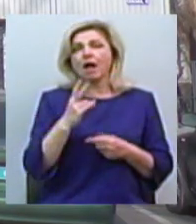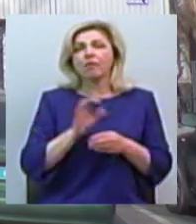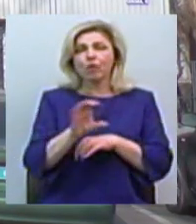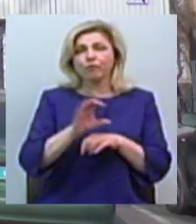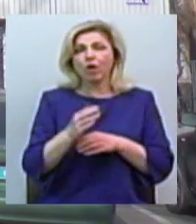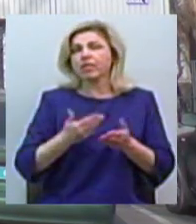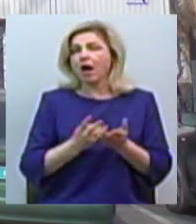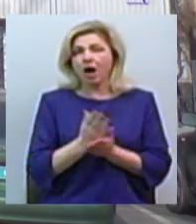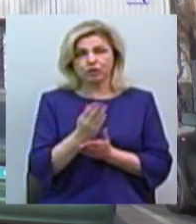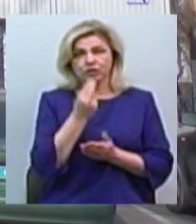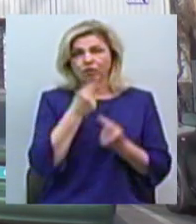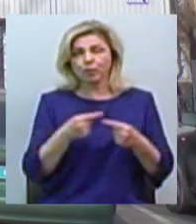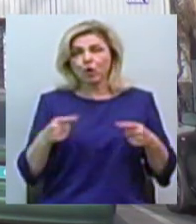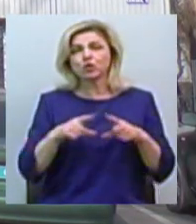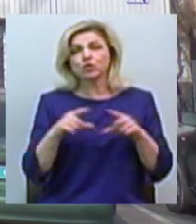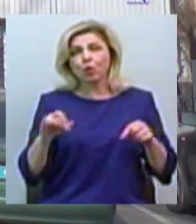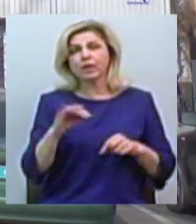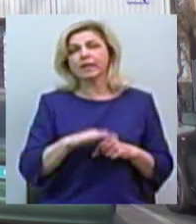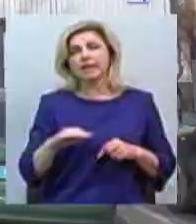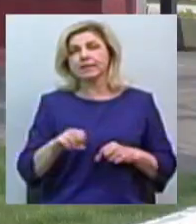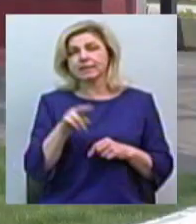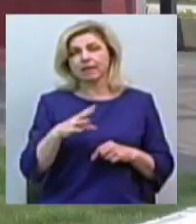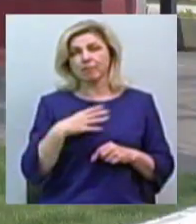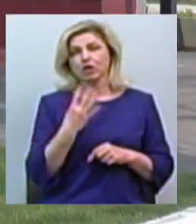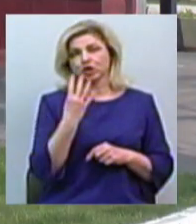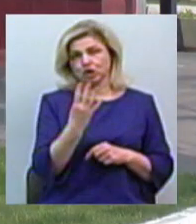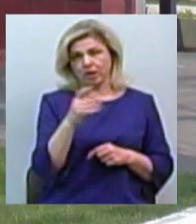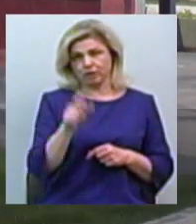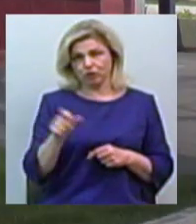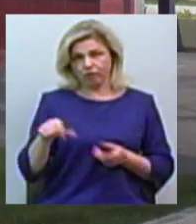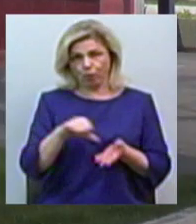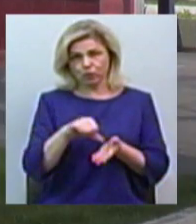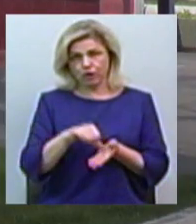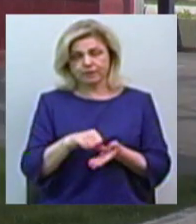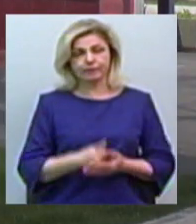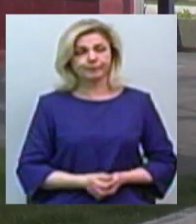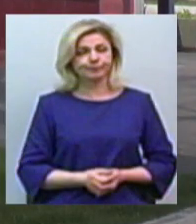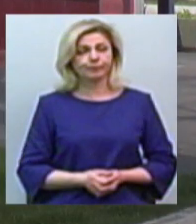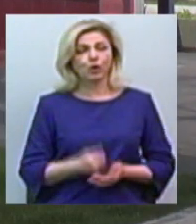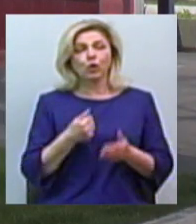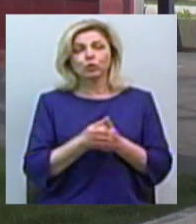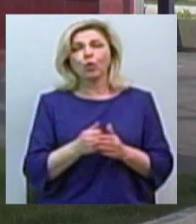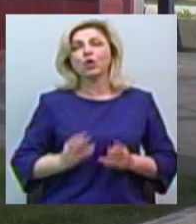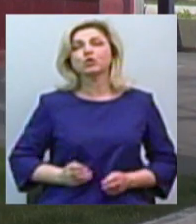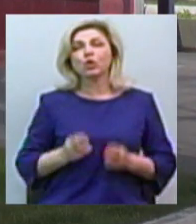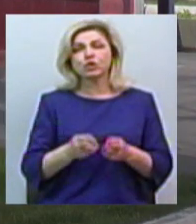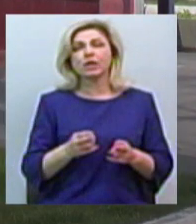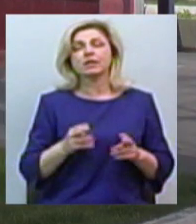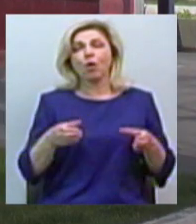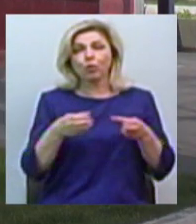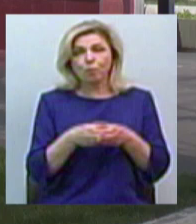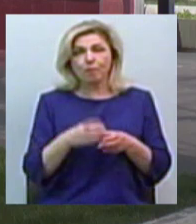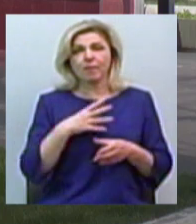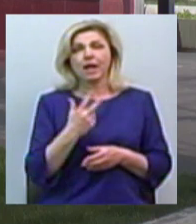продукції в школи та дитячі садки було четверо фігурантів. До складу злочинного угрупування входило, окрім організації, це